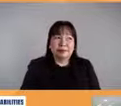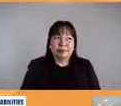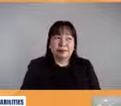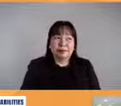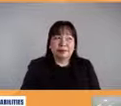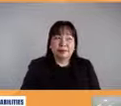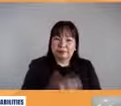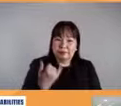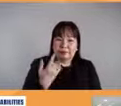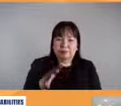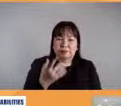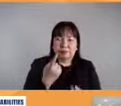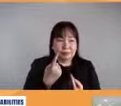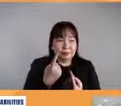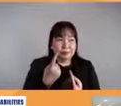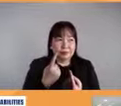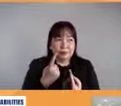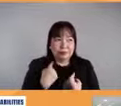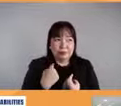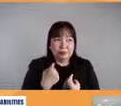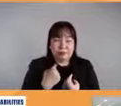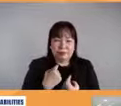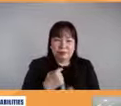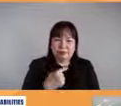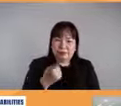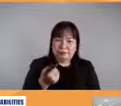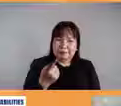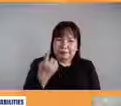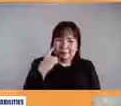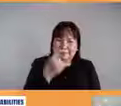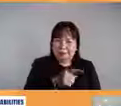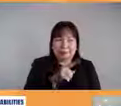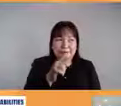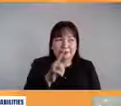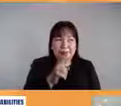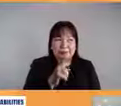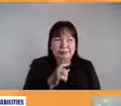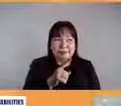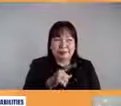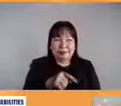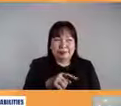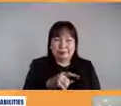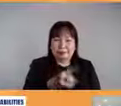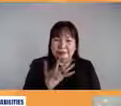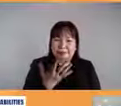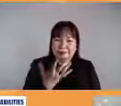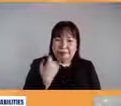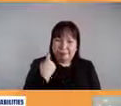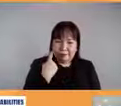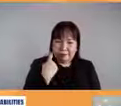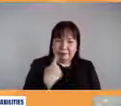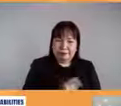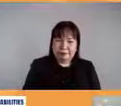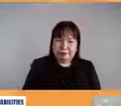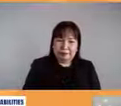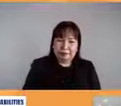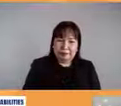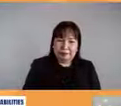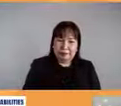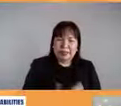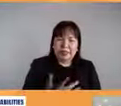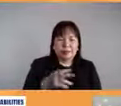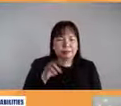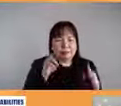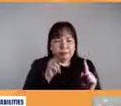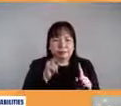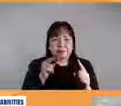nasagot sa palagay ko po nasagot naman na yung katanungan natin kanina ngayon po kung titignan natin kasi